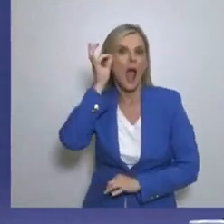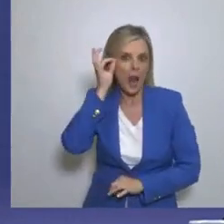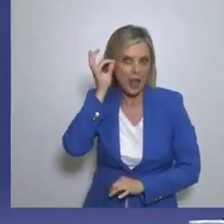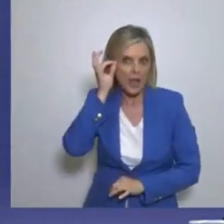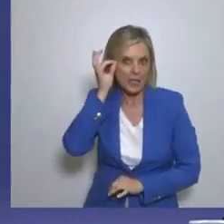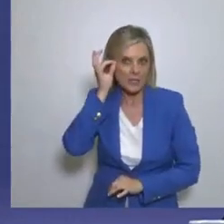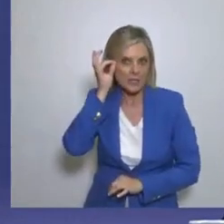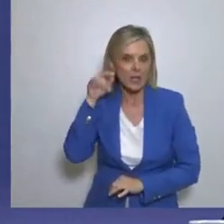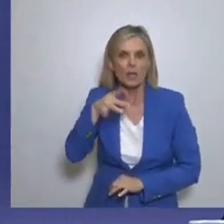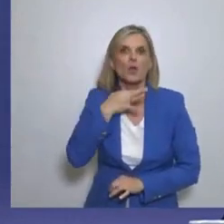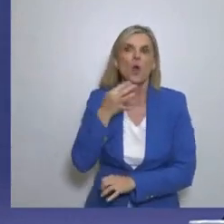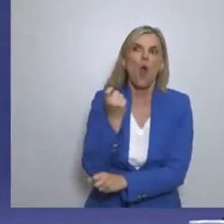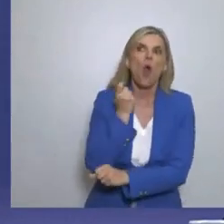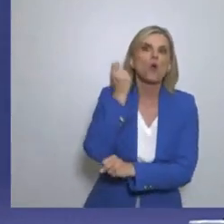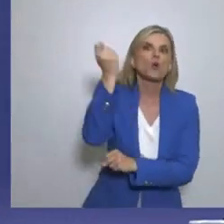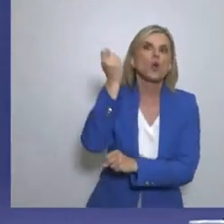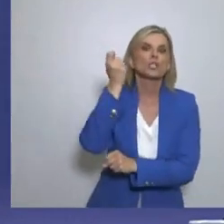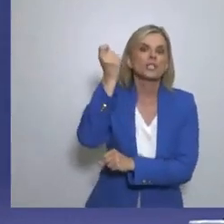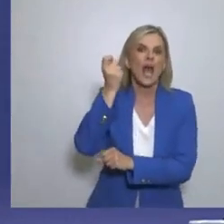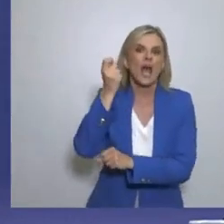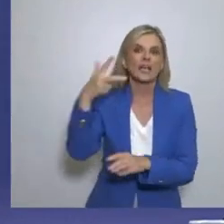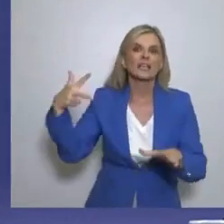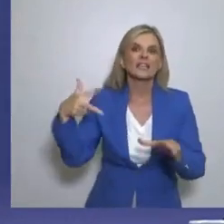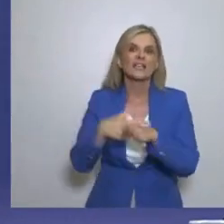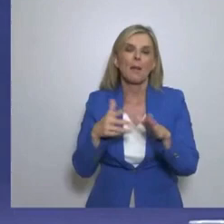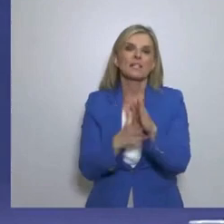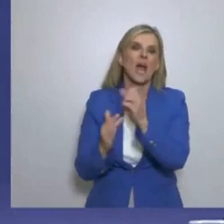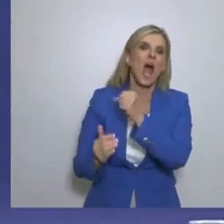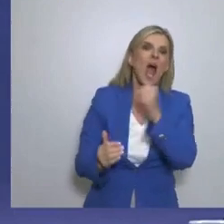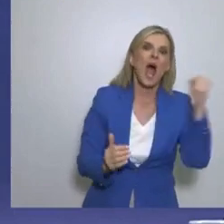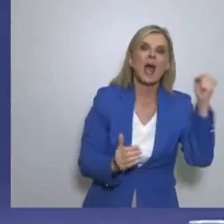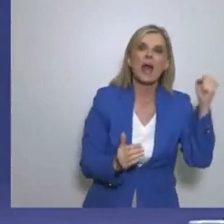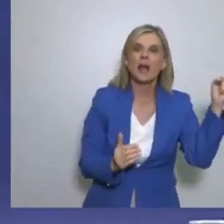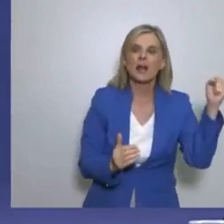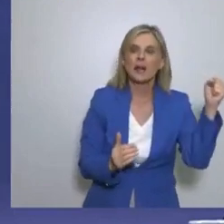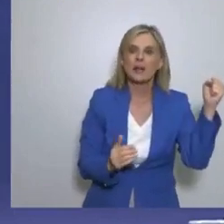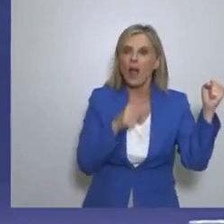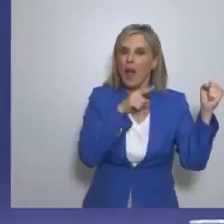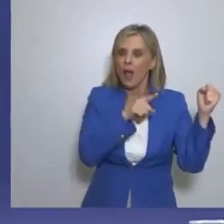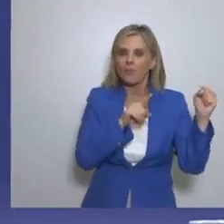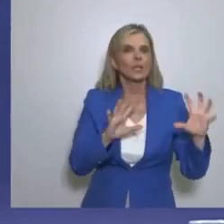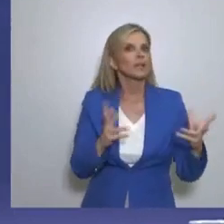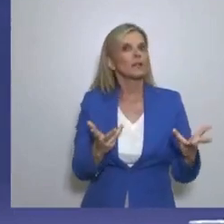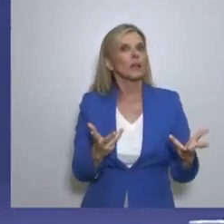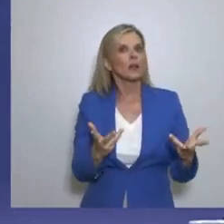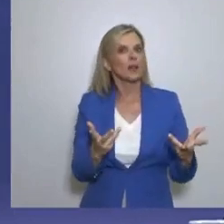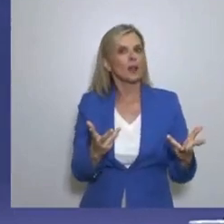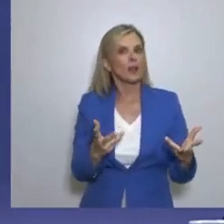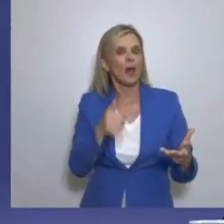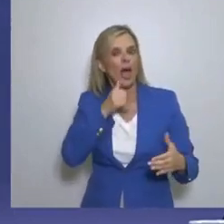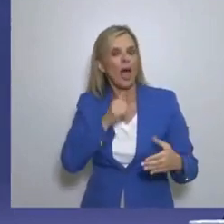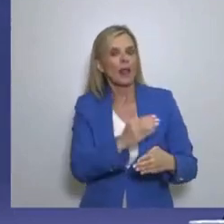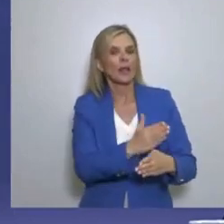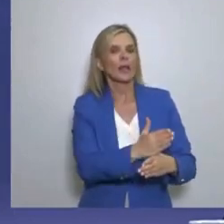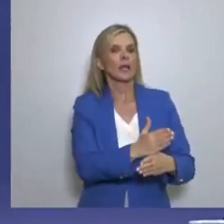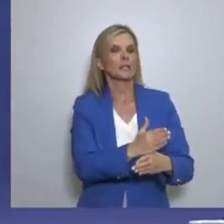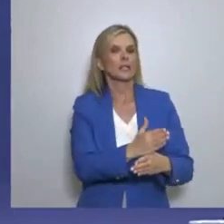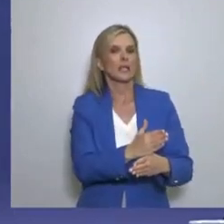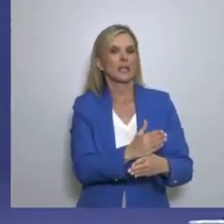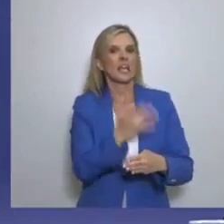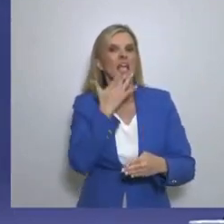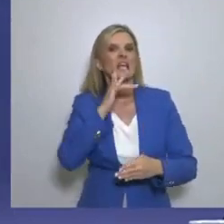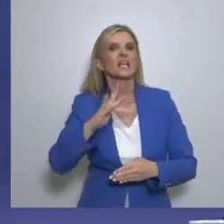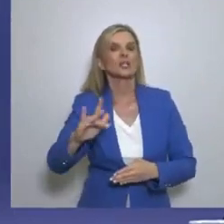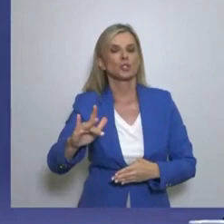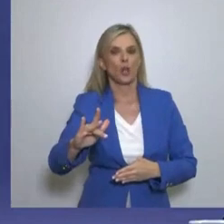Τράπεζας της Ανατολής με εγγύηση ομόλογα χρήσου που τα έχει εκμεταλλευτεί η Κεντρική Τράπεζα της Γαλλίας. Κύριοι μας